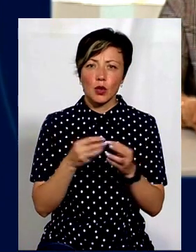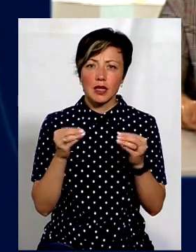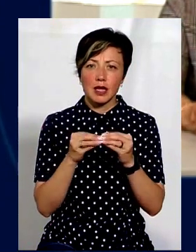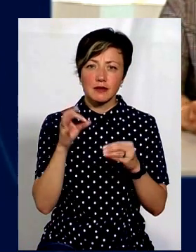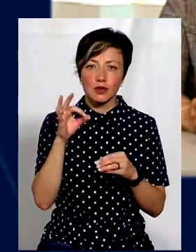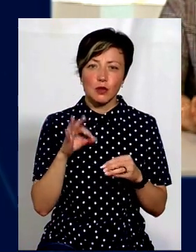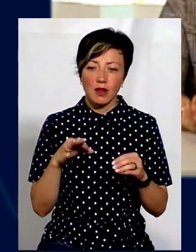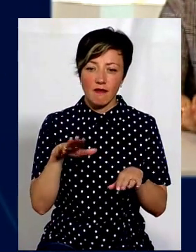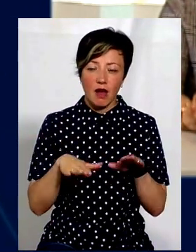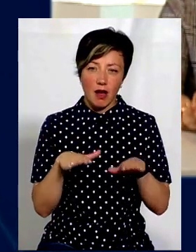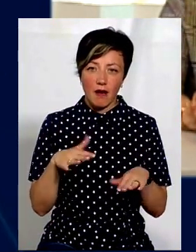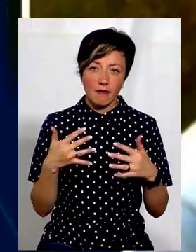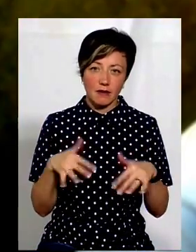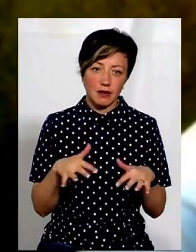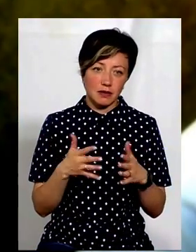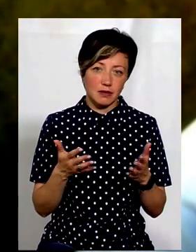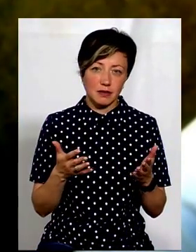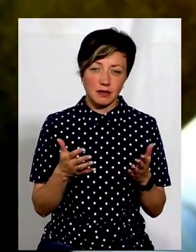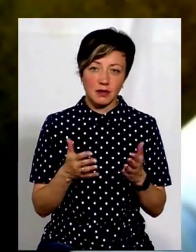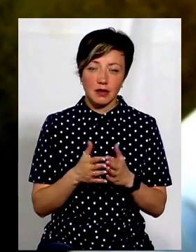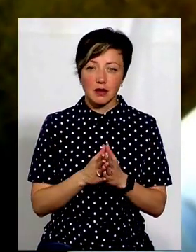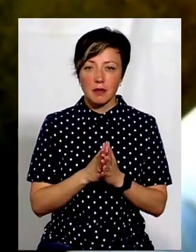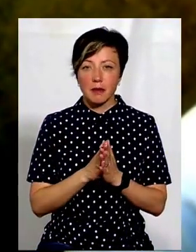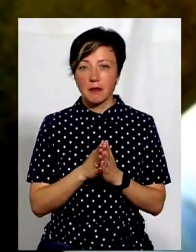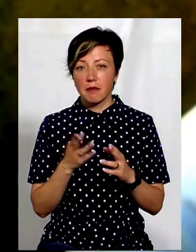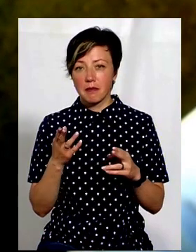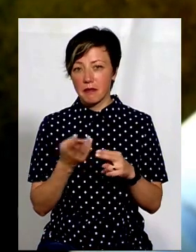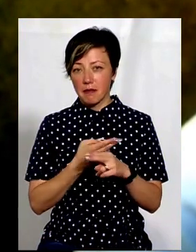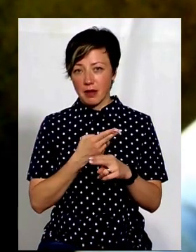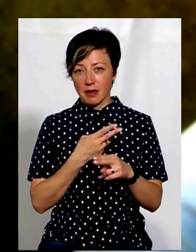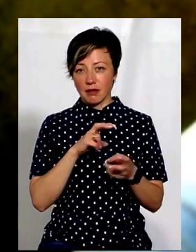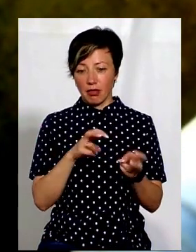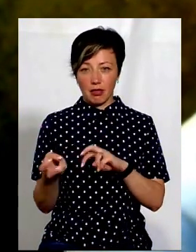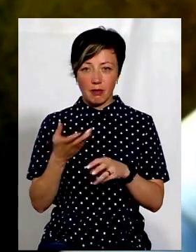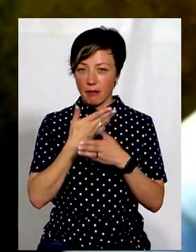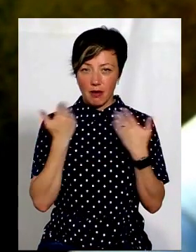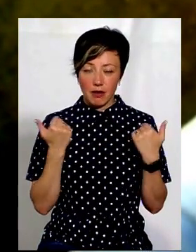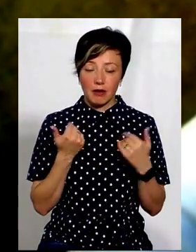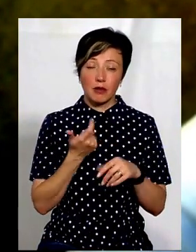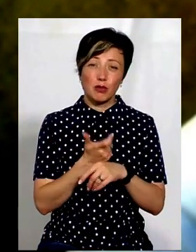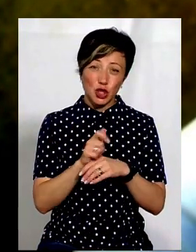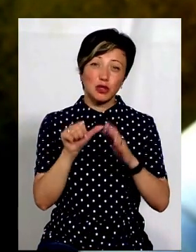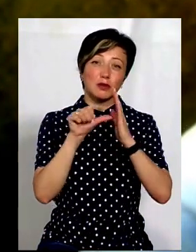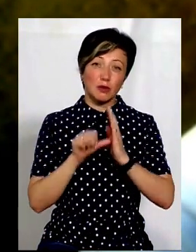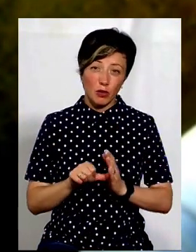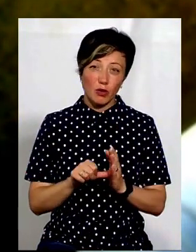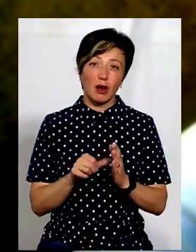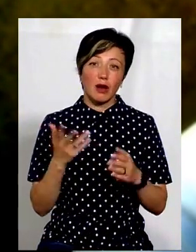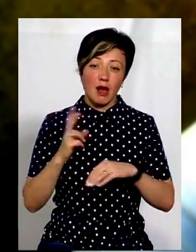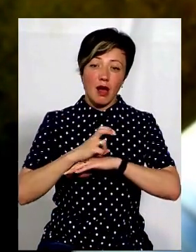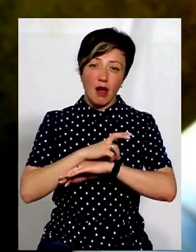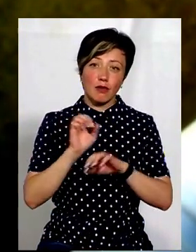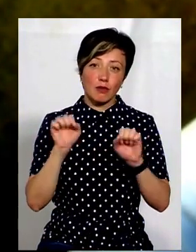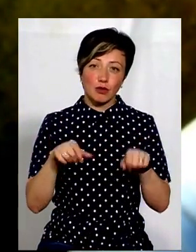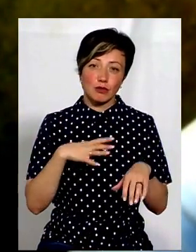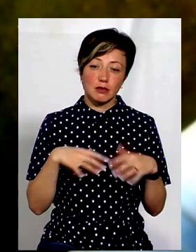10%, 5-10% і майже без смертності. Більше півроку вже, звичайно, якийсь равлик